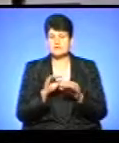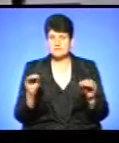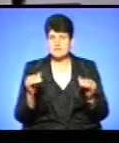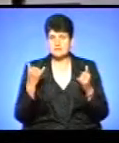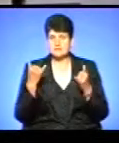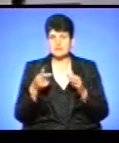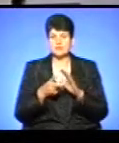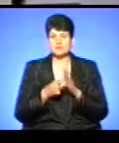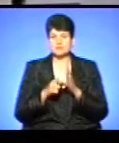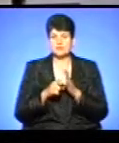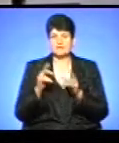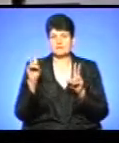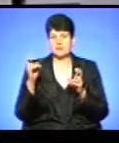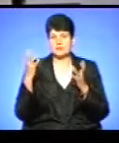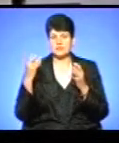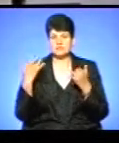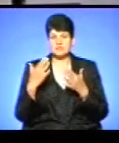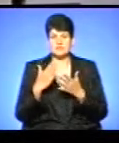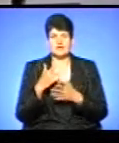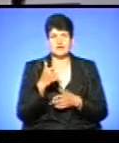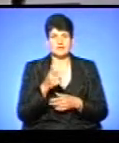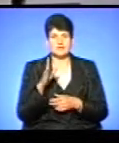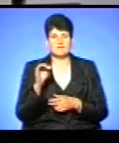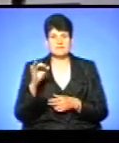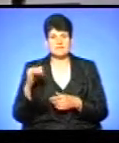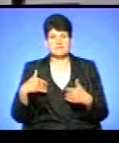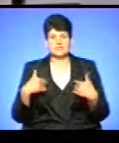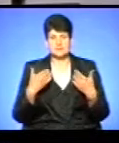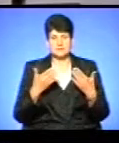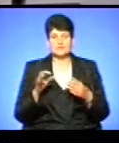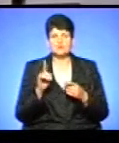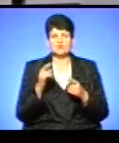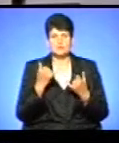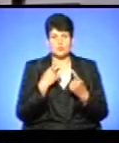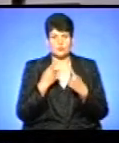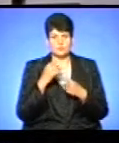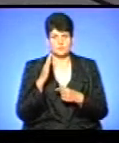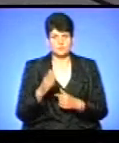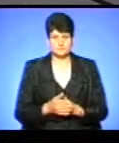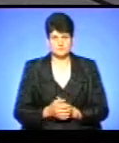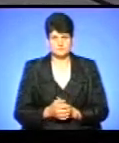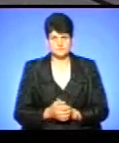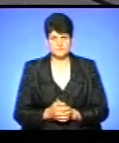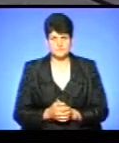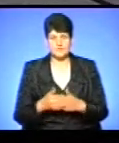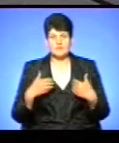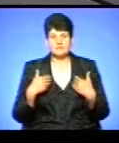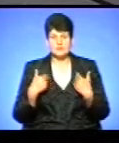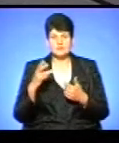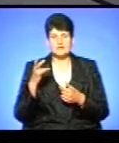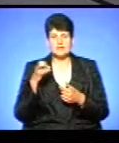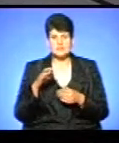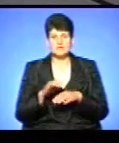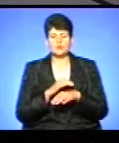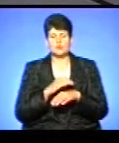часом у студії теми дня вже є моя колега Ганна Василенко. Ані, вітаю тебе, про що сьогодні піде мова в ефірі. Вітаю, Насте, та